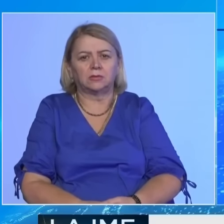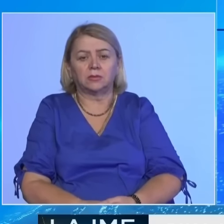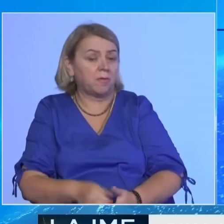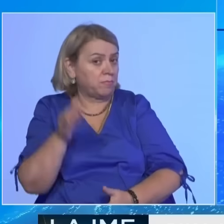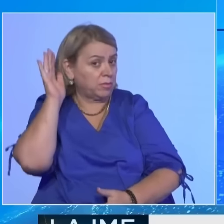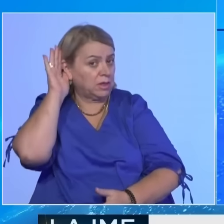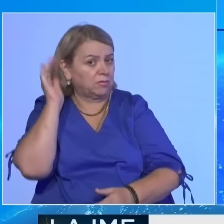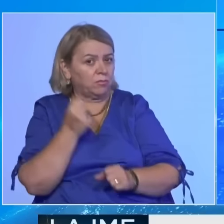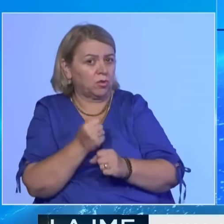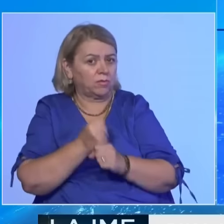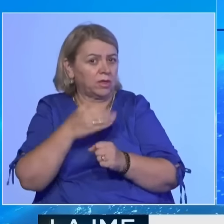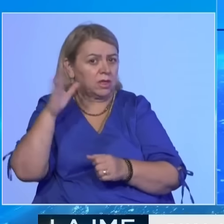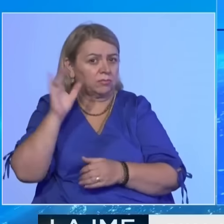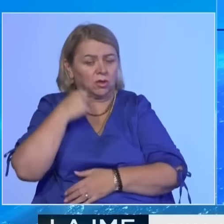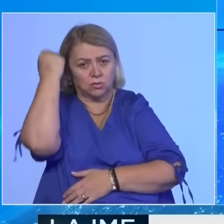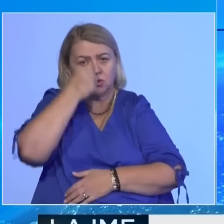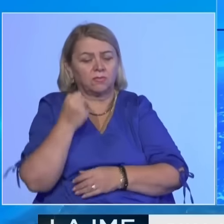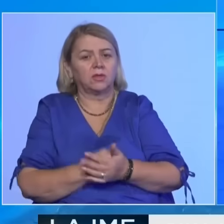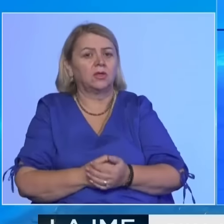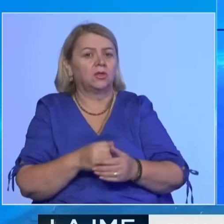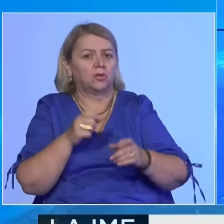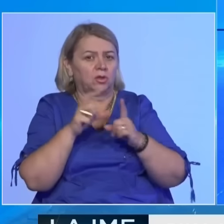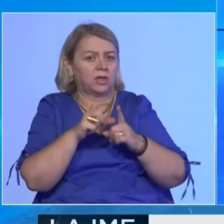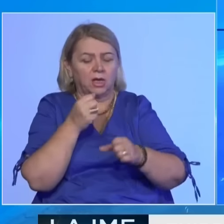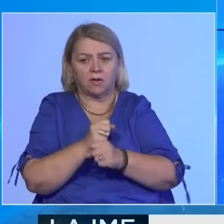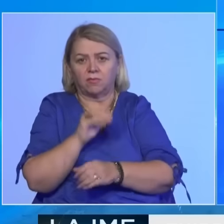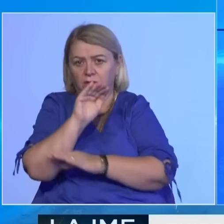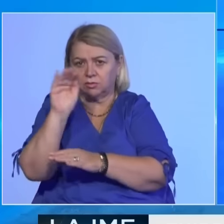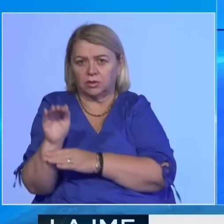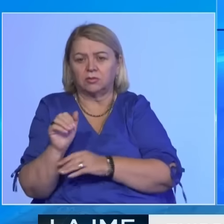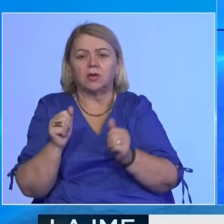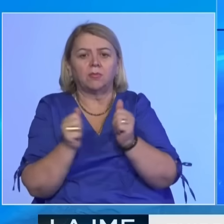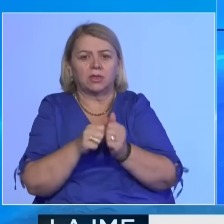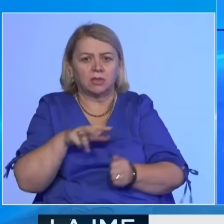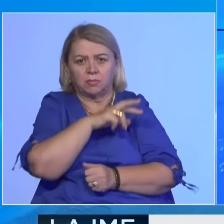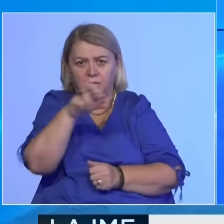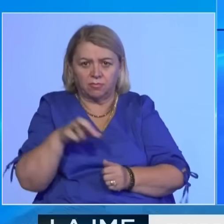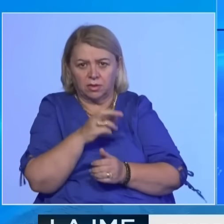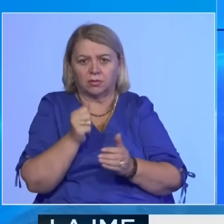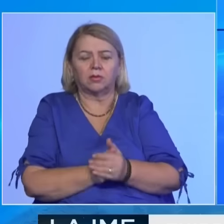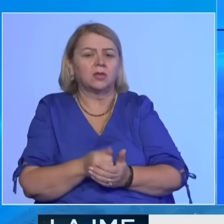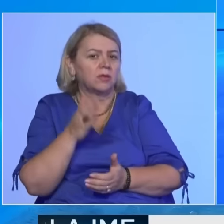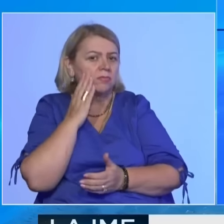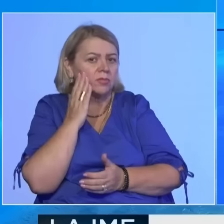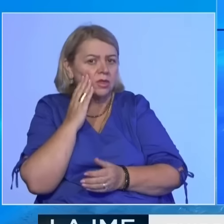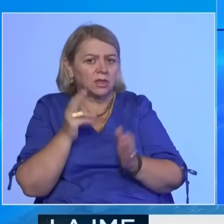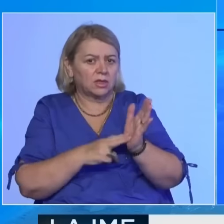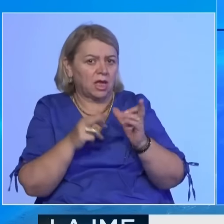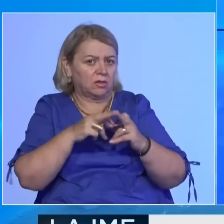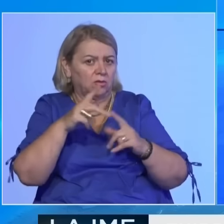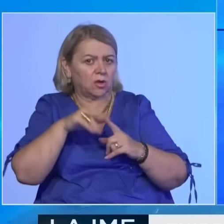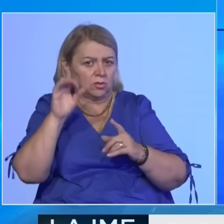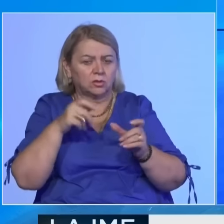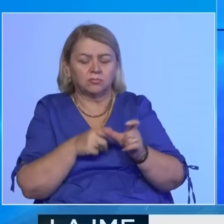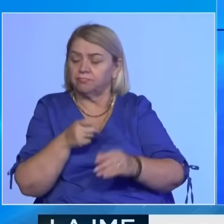Ministrëja e punve e të jashtë me të Kosovës, Donika Gërvala, i ka bërthirje bashkimit Evropian, shteteve të bashkuarat Amerikës dhe Natos, që